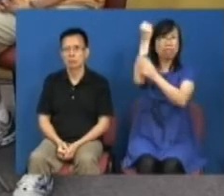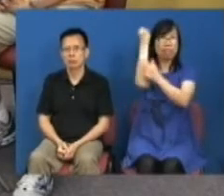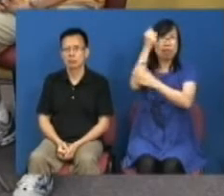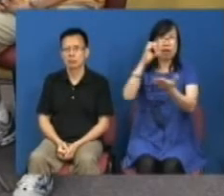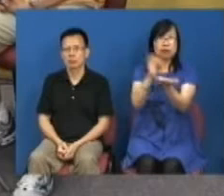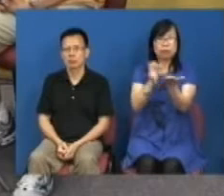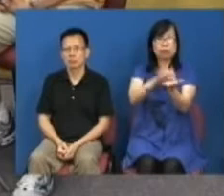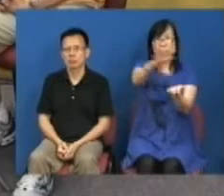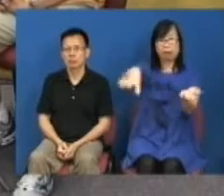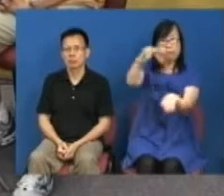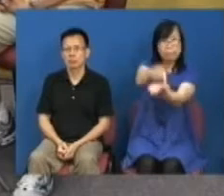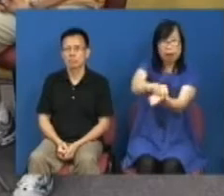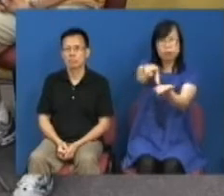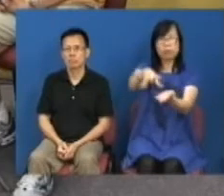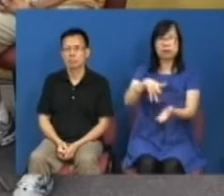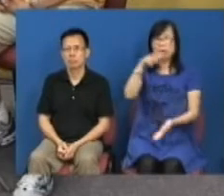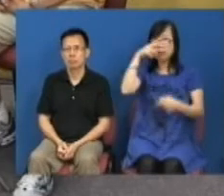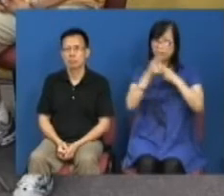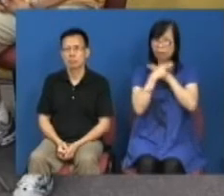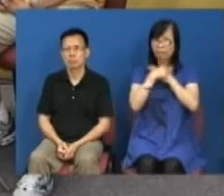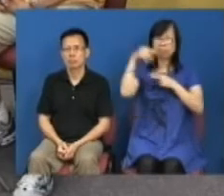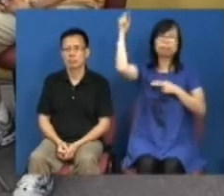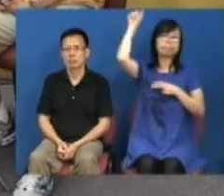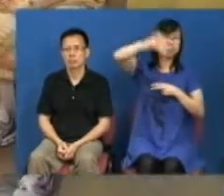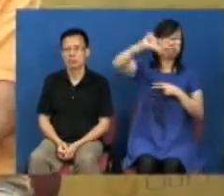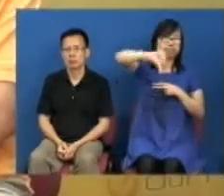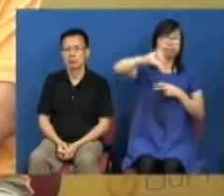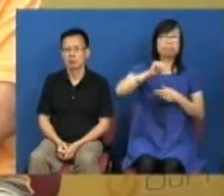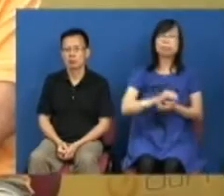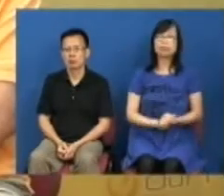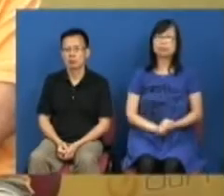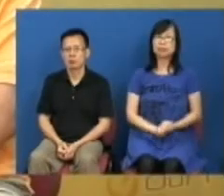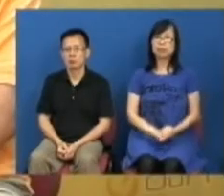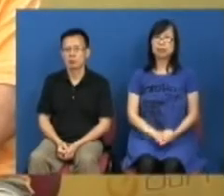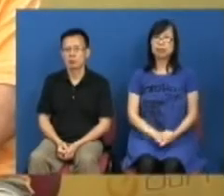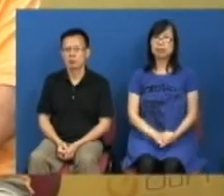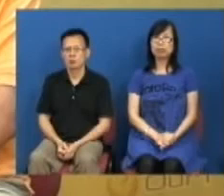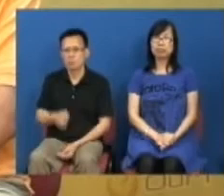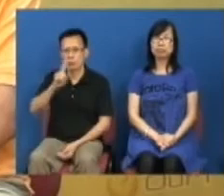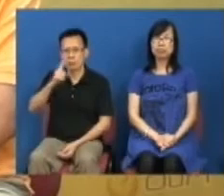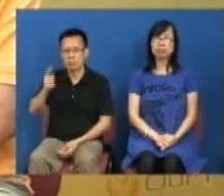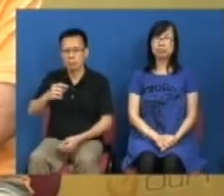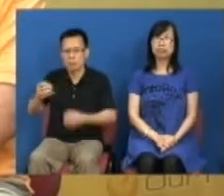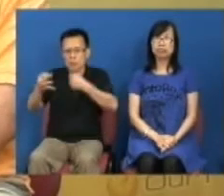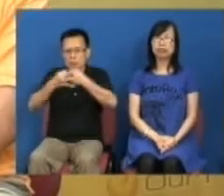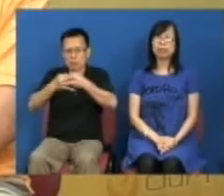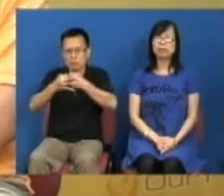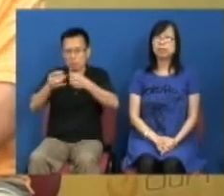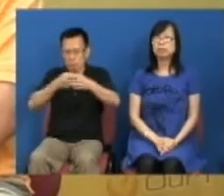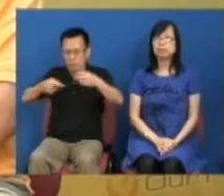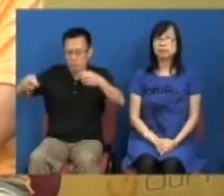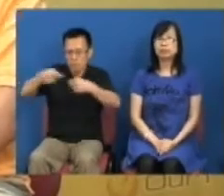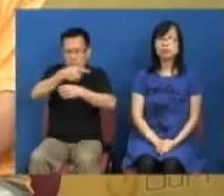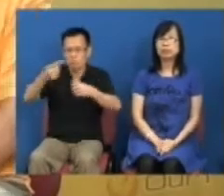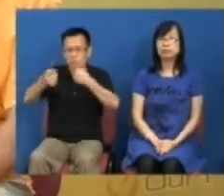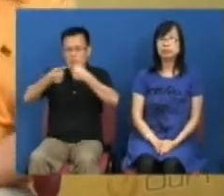第三个主题就是曾荫权下台民阵是史无前不是第三个主题因为有三